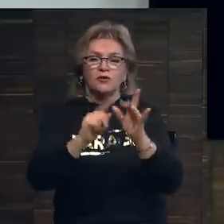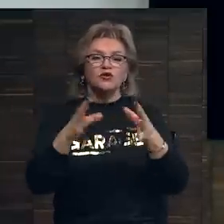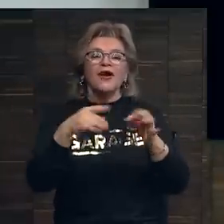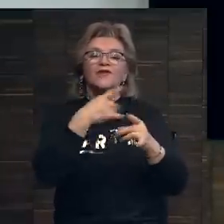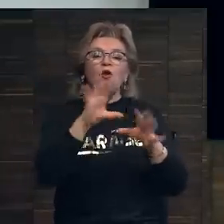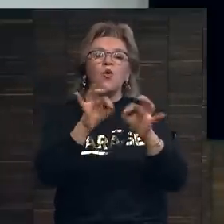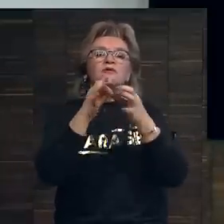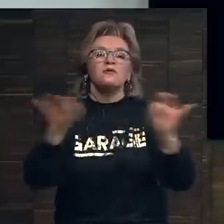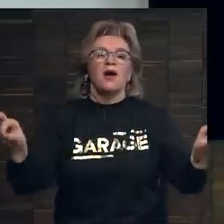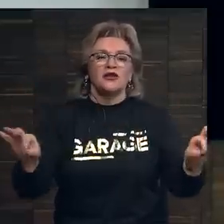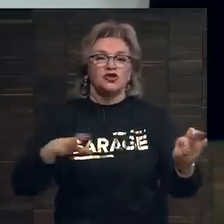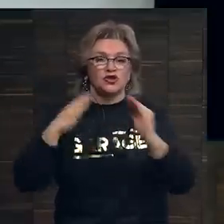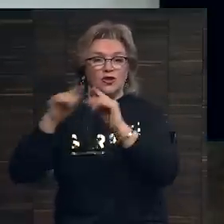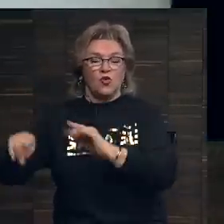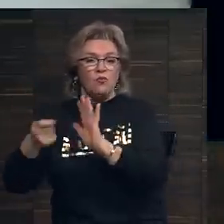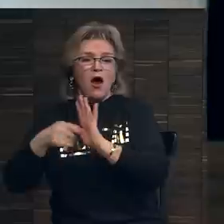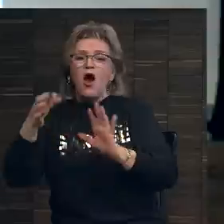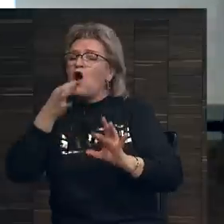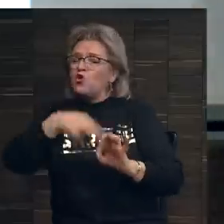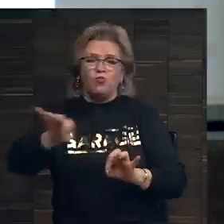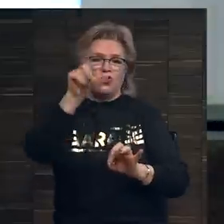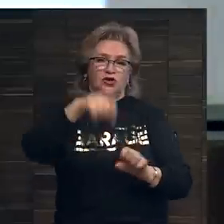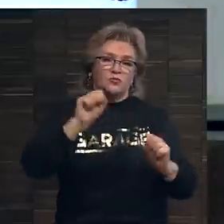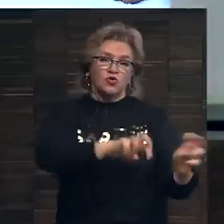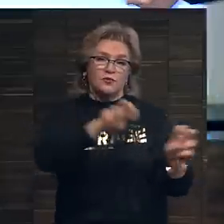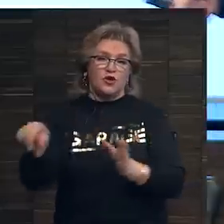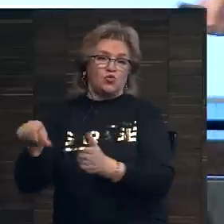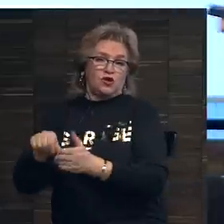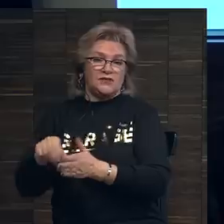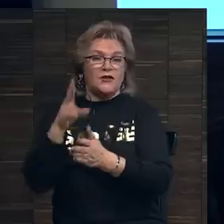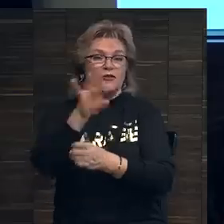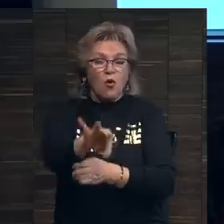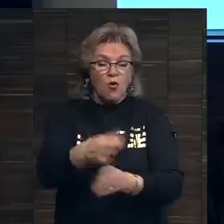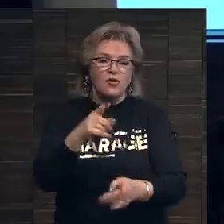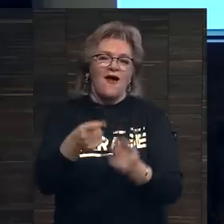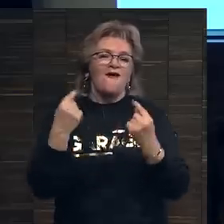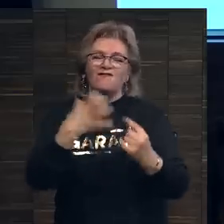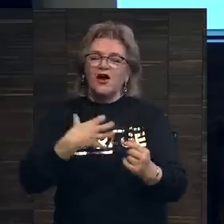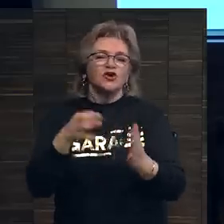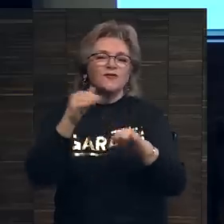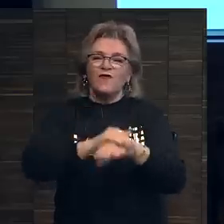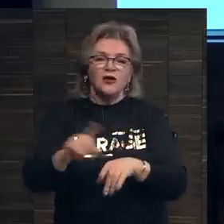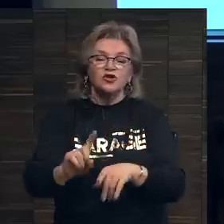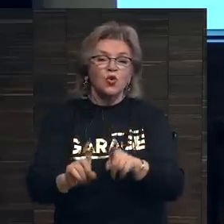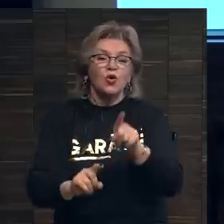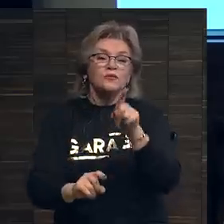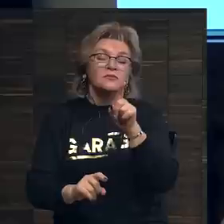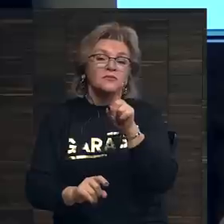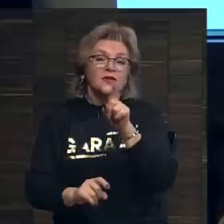демократичности аукционного дома. Любой человек может прийти и участвовать. Но также здесь важен тот факт, что